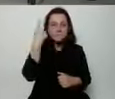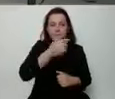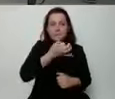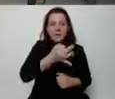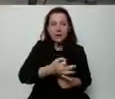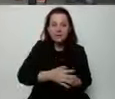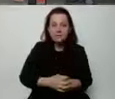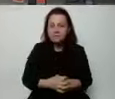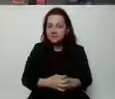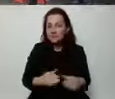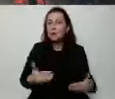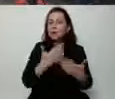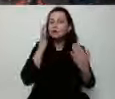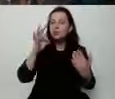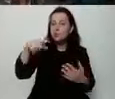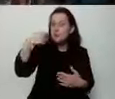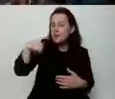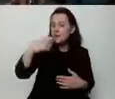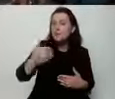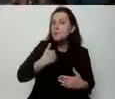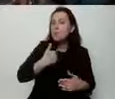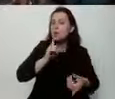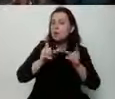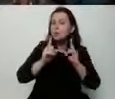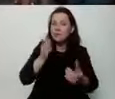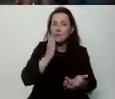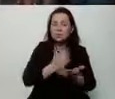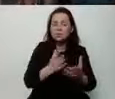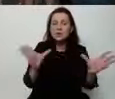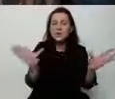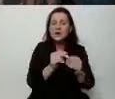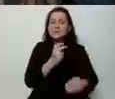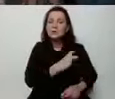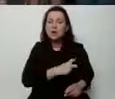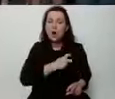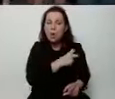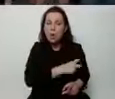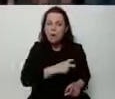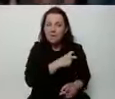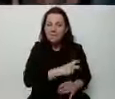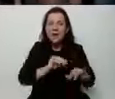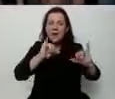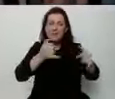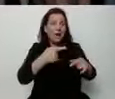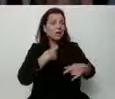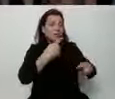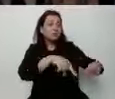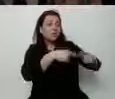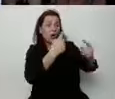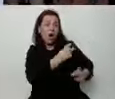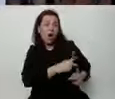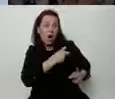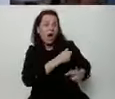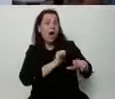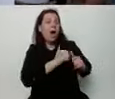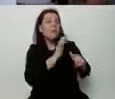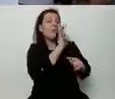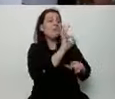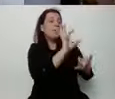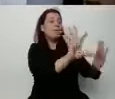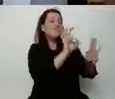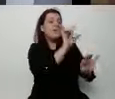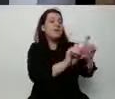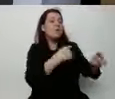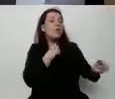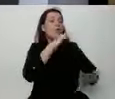Dzień dobry, panie prezydencie. Czy rozmawiał pan już z Szymonem Hołownią? I jak przekonał pan do tego, żeby ten elektorat, który wydaje się być kluczowy, pana poparł?